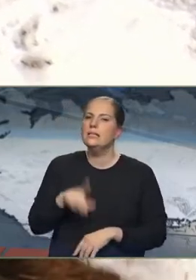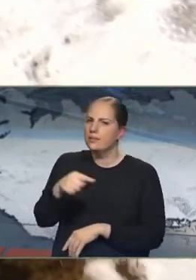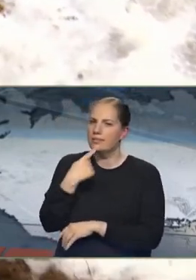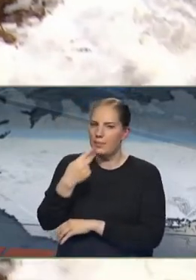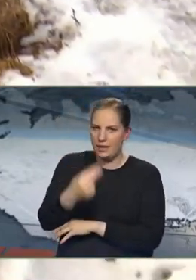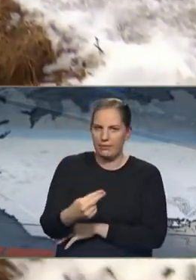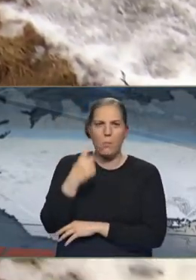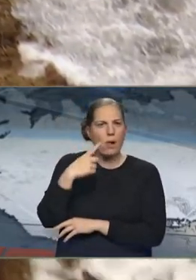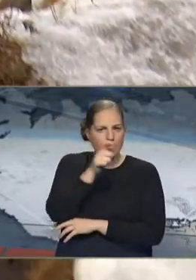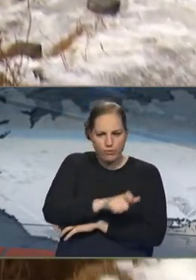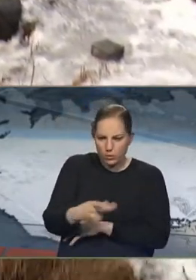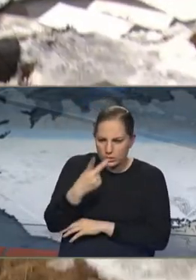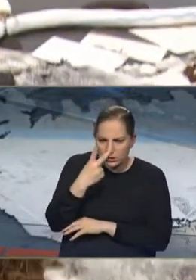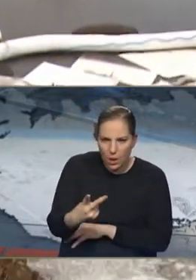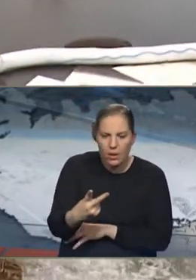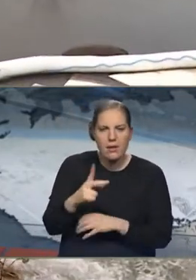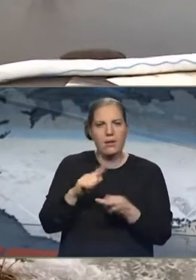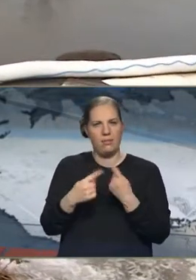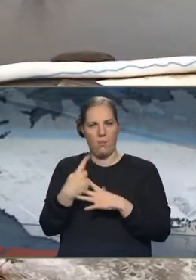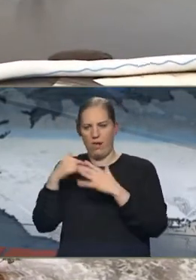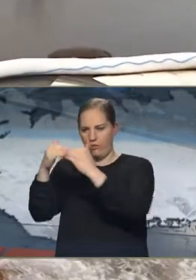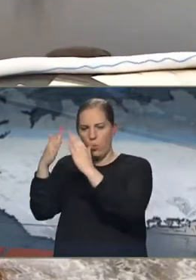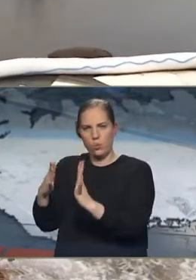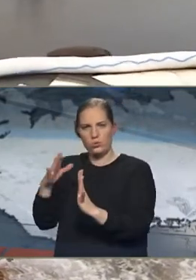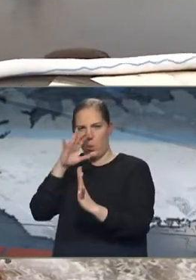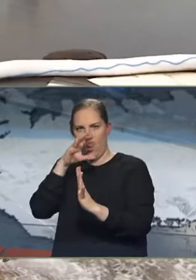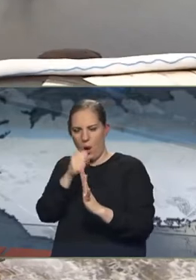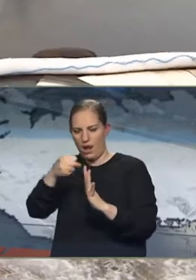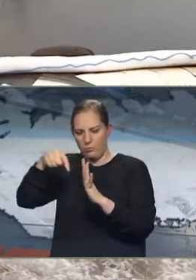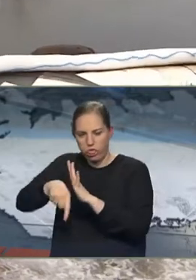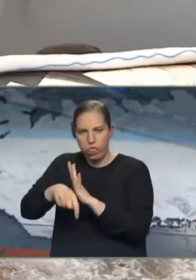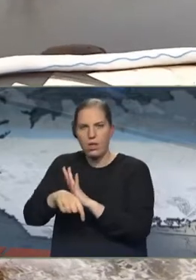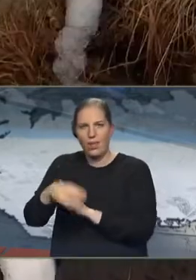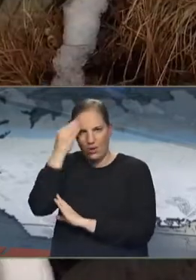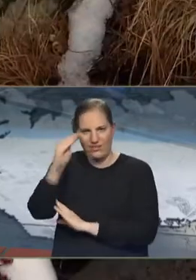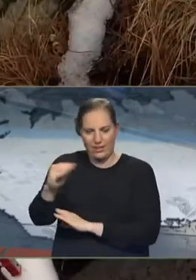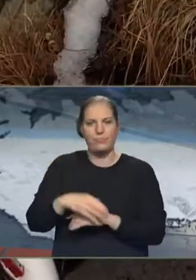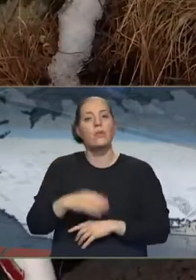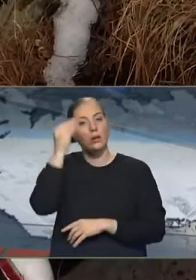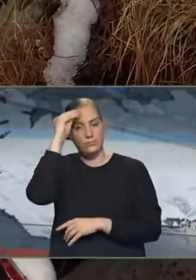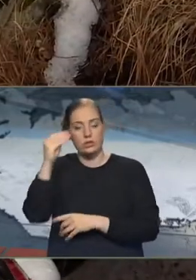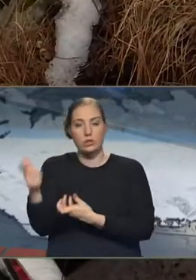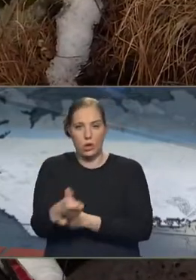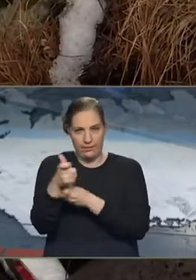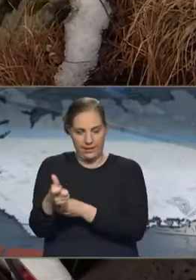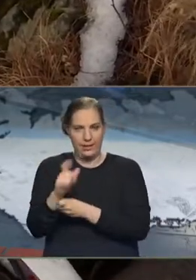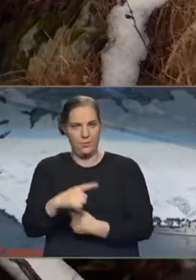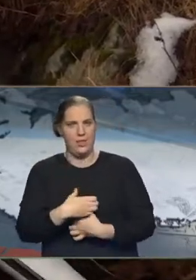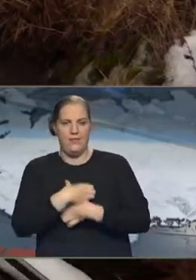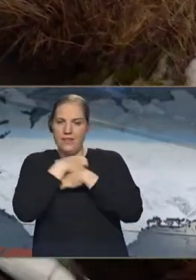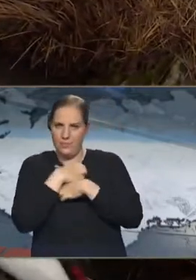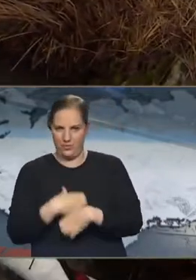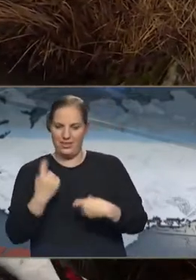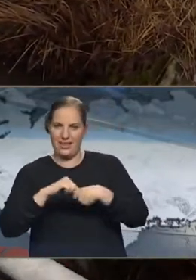láti vita ef ólija kemst í frárensli húsa eða á götum úti. Það tilginnætti slökkuleg sem er viðbrásaðili við bráðamengun í landi